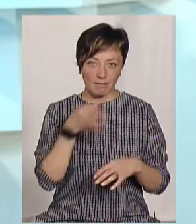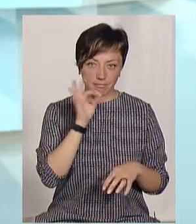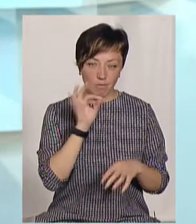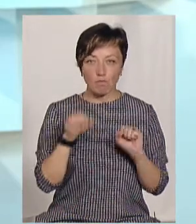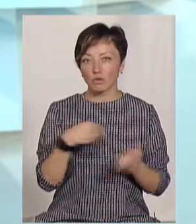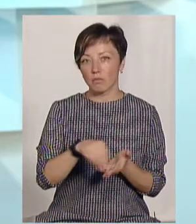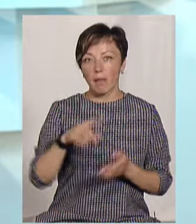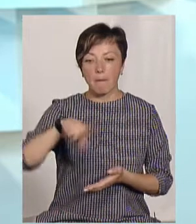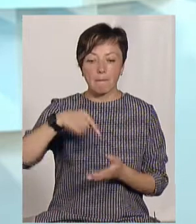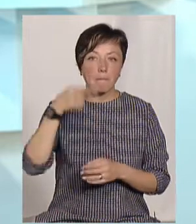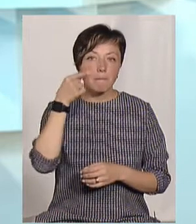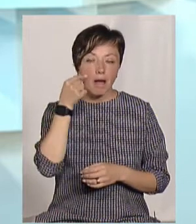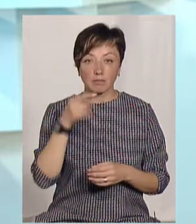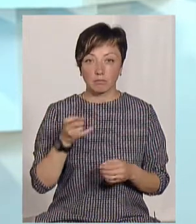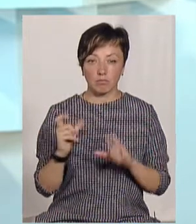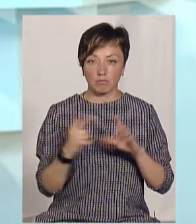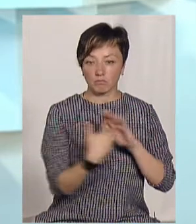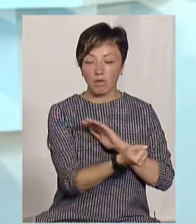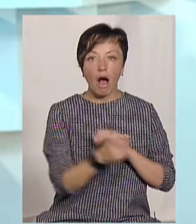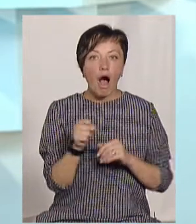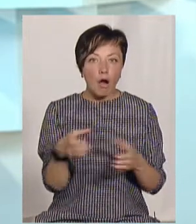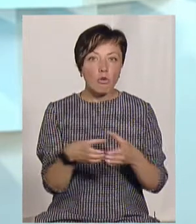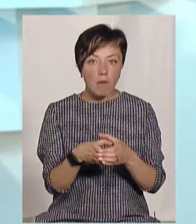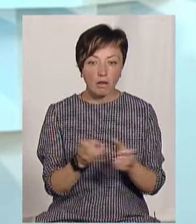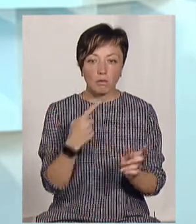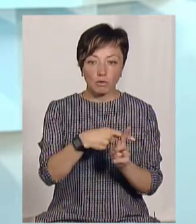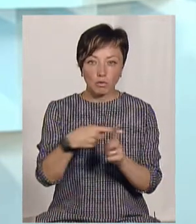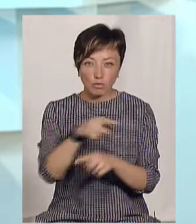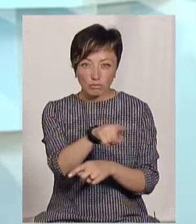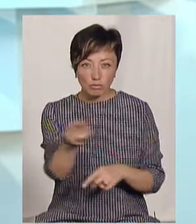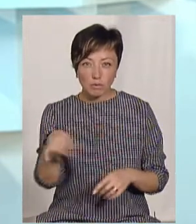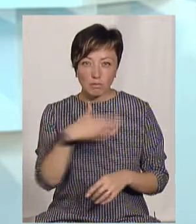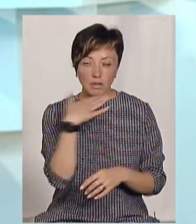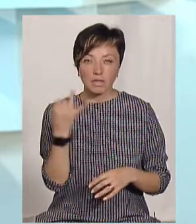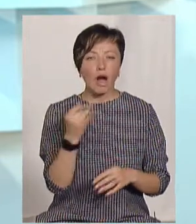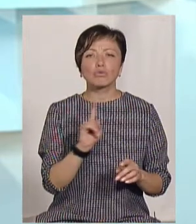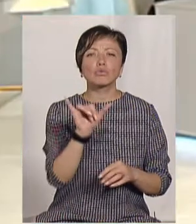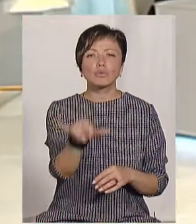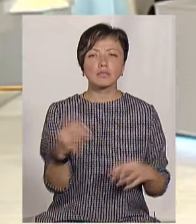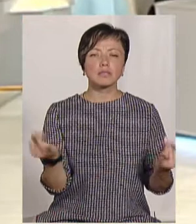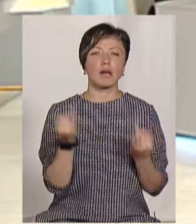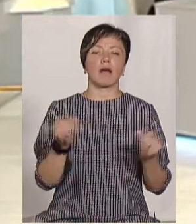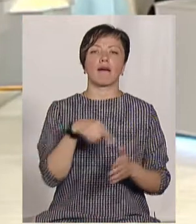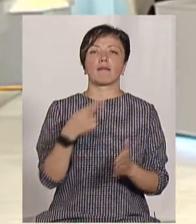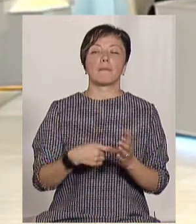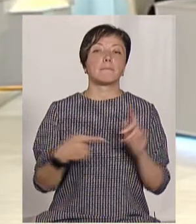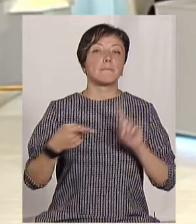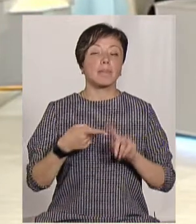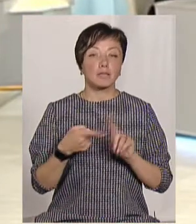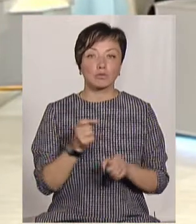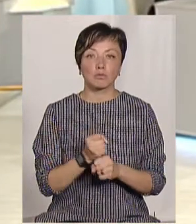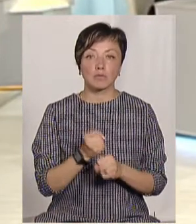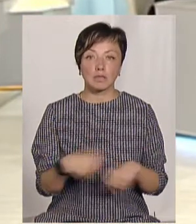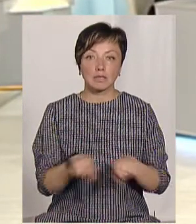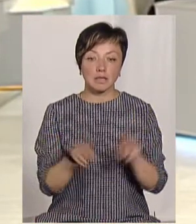купити мед і поїхати. А громада – це ж не тільки Бакота, а в них ж багато цікавого. А що там у них цікаво? Ми першим кроком зробили